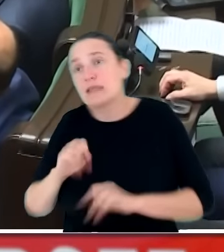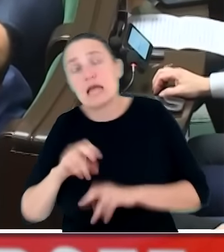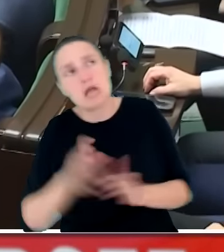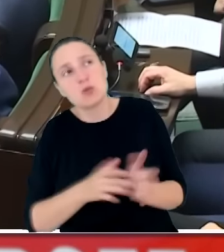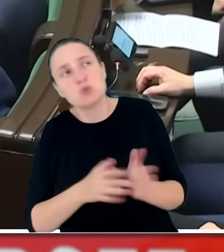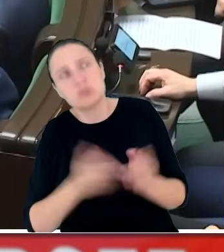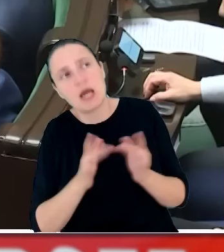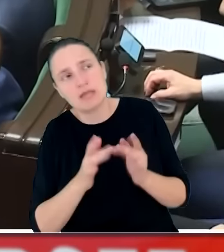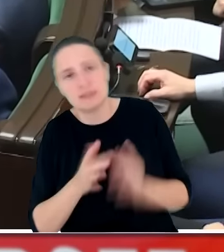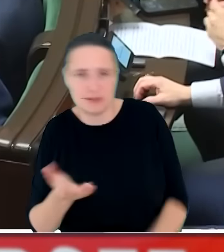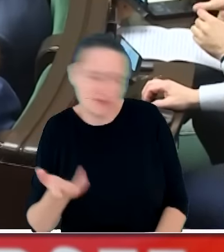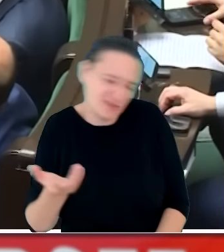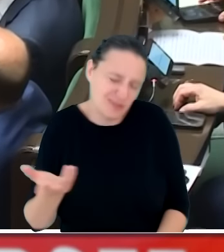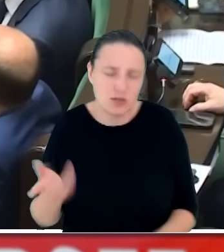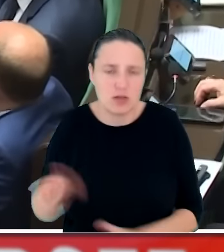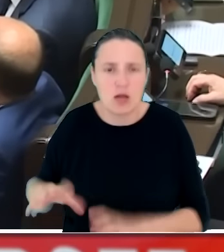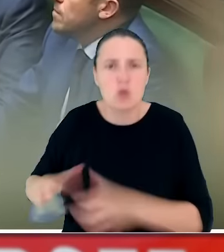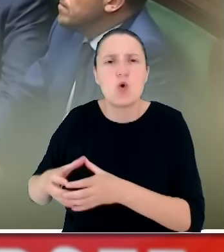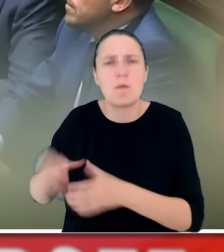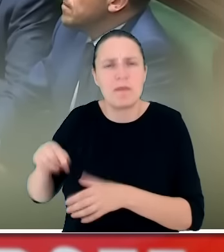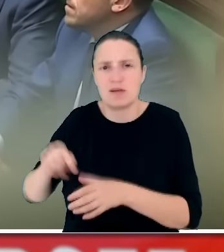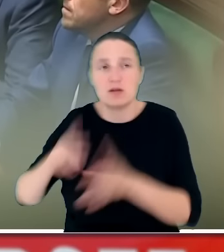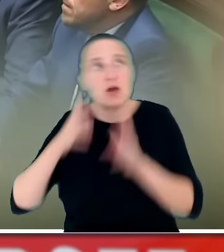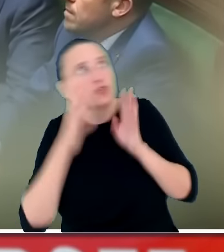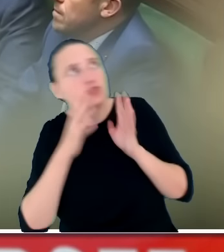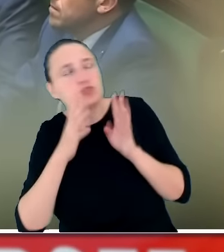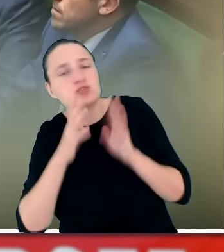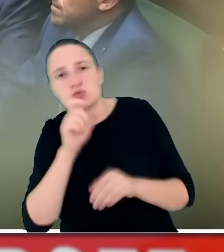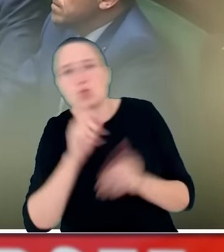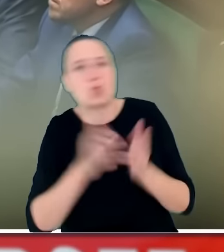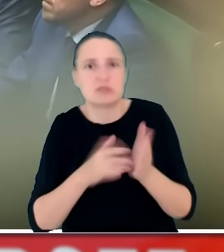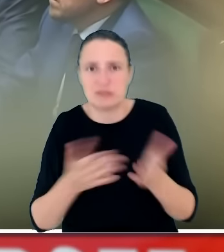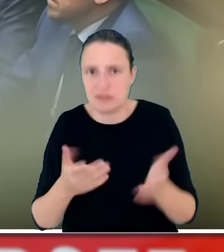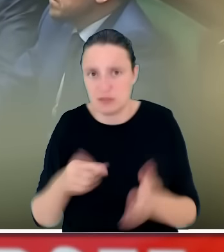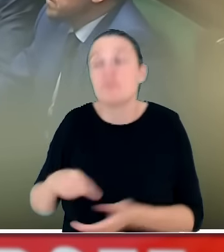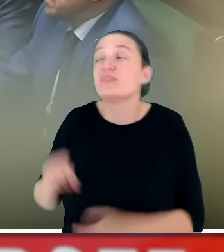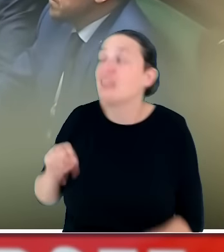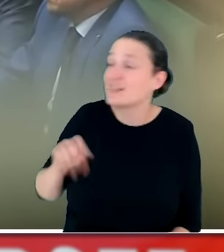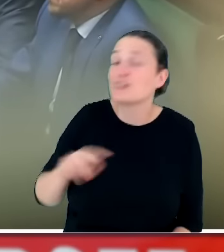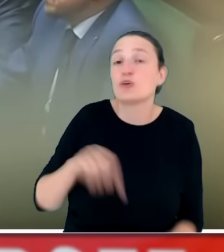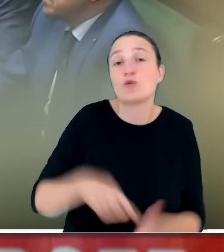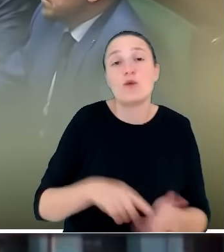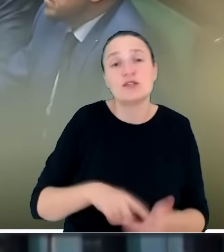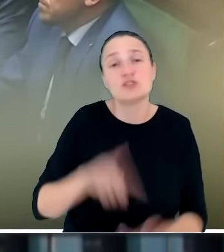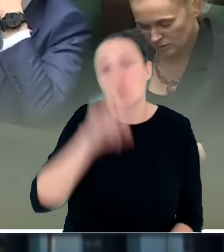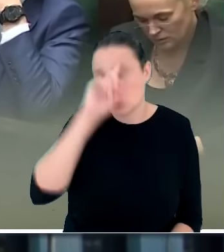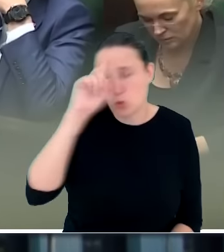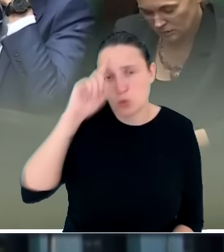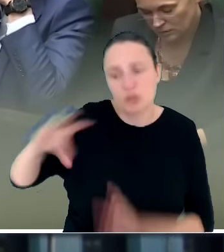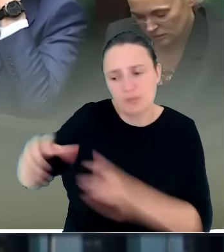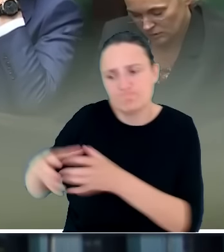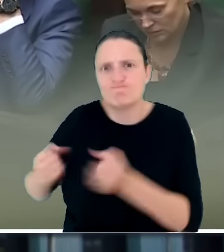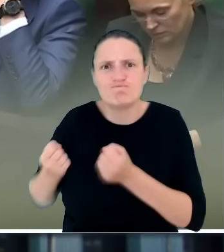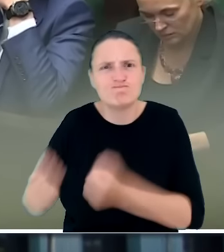mówimy o właśnie tym najtwardszym rdzeniu elektoratu obecnej koalicji rządzącej, czy nawet